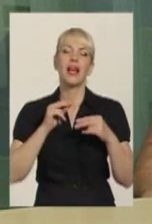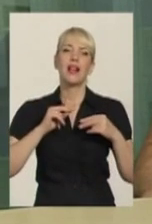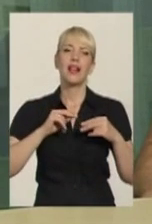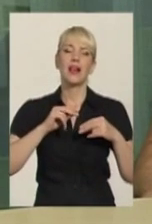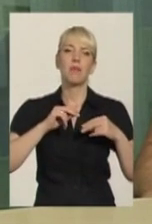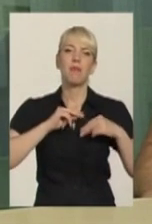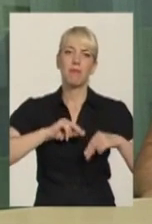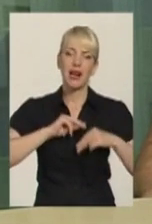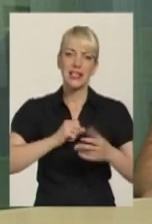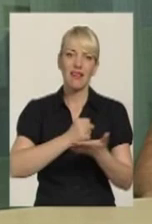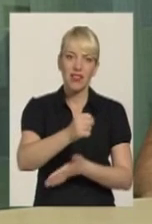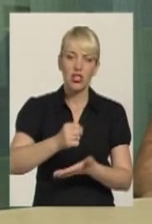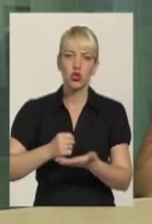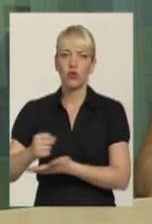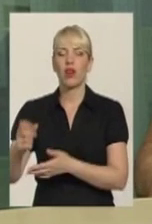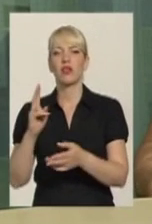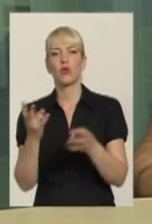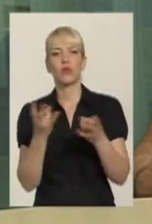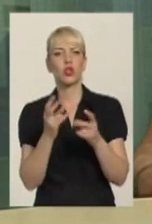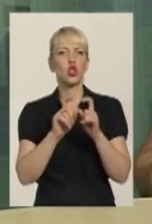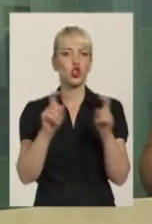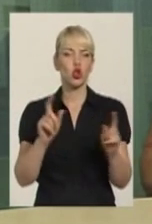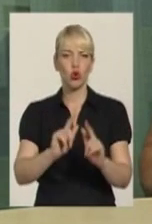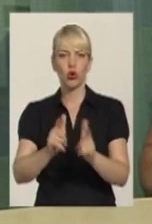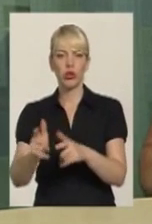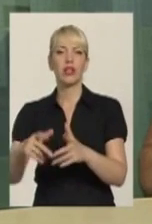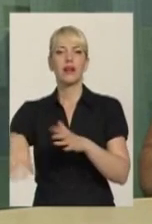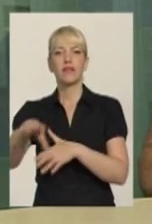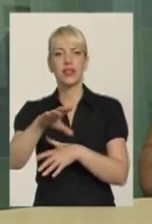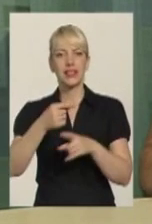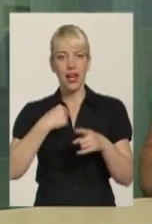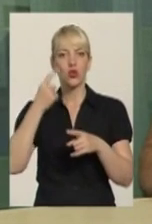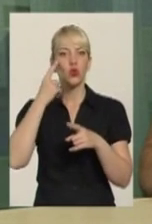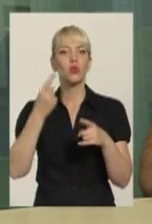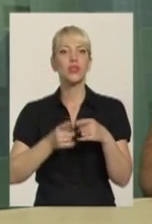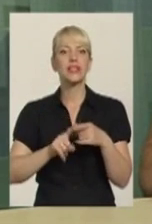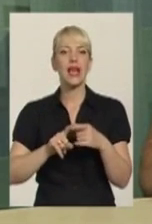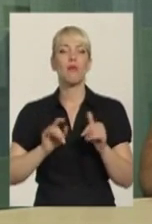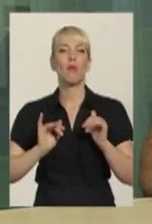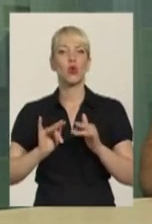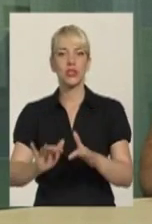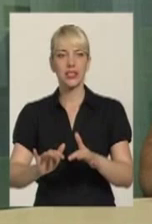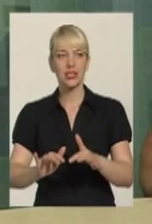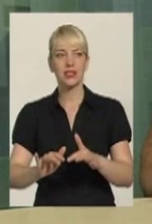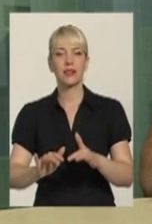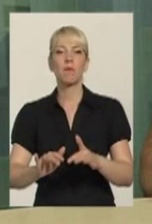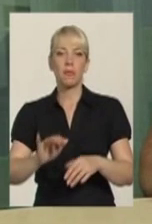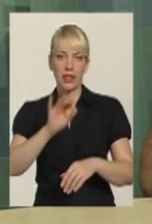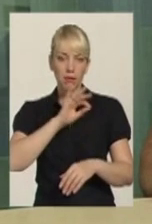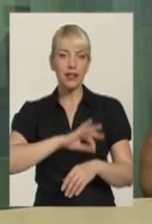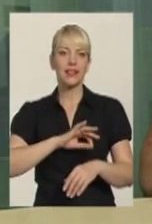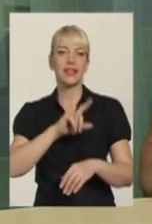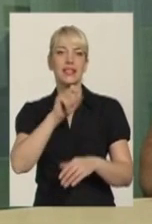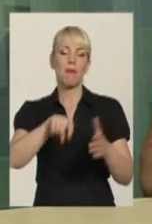інтегрувати, школи. І я думаю, що цей процес такий плідний з міськими, з